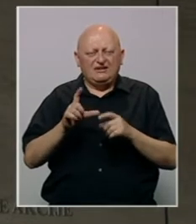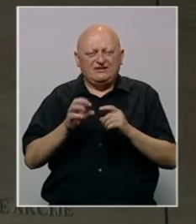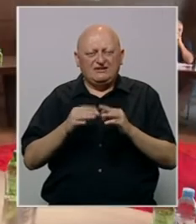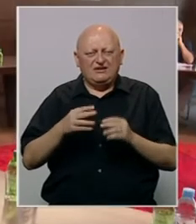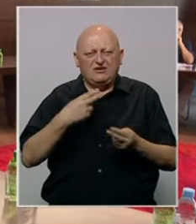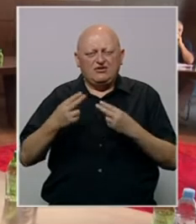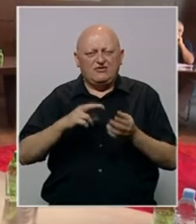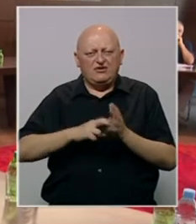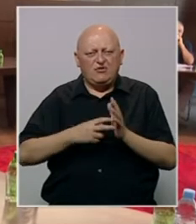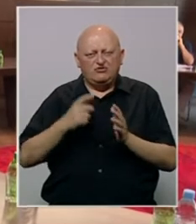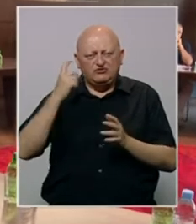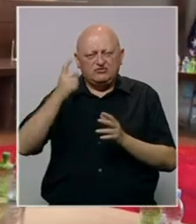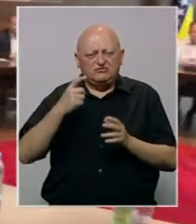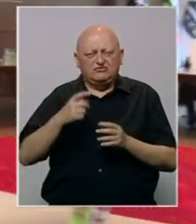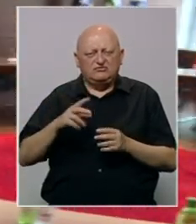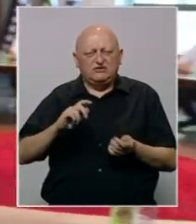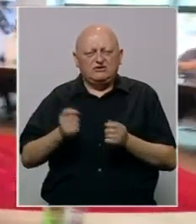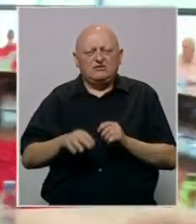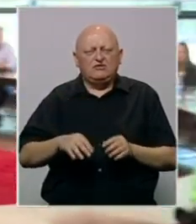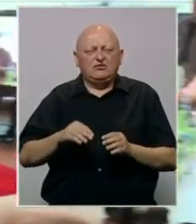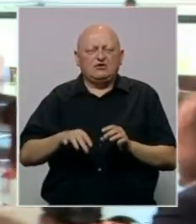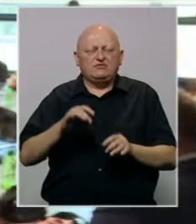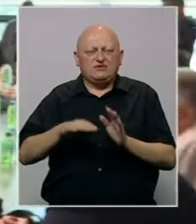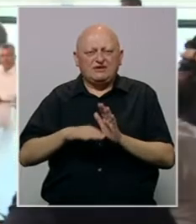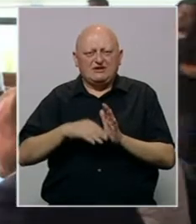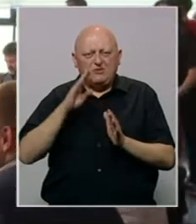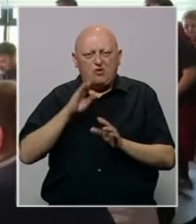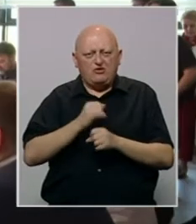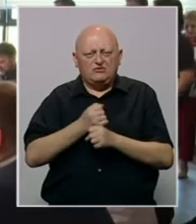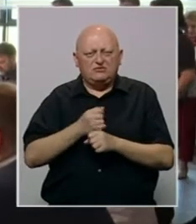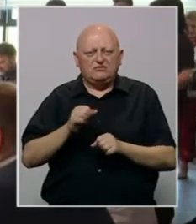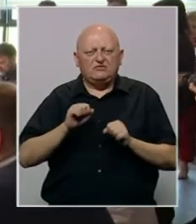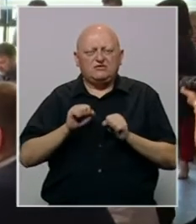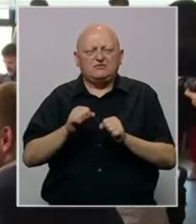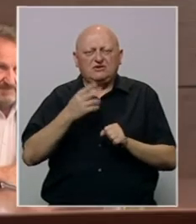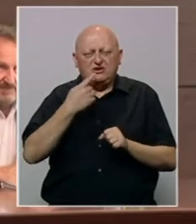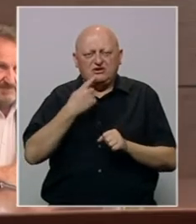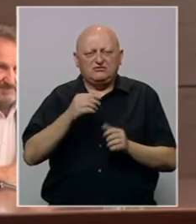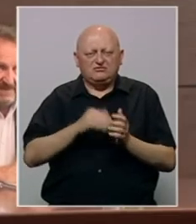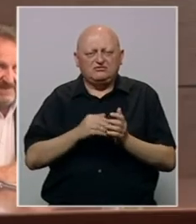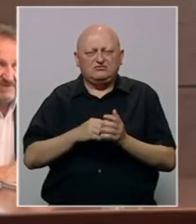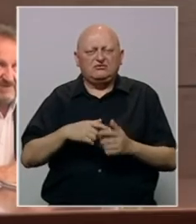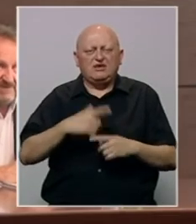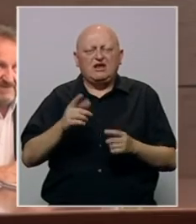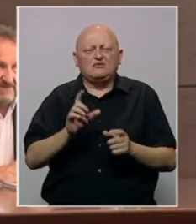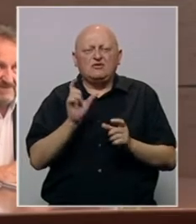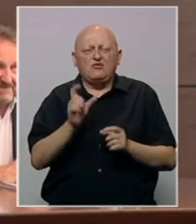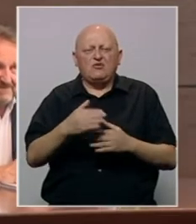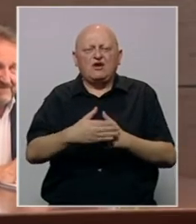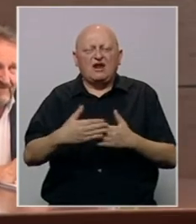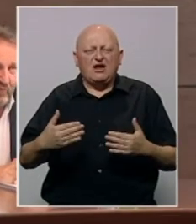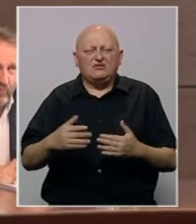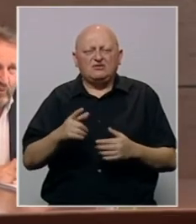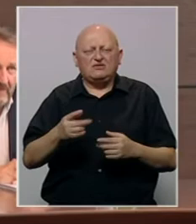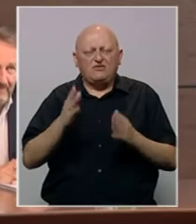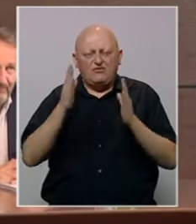dogovor političkih stranaka u vezi sa izmjenama izbornog zakona BiH. Pod spriječiti, kaže, potrebno je jasno formulisati granice jer